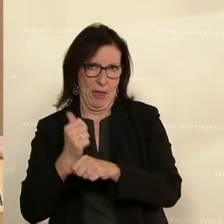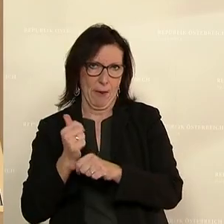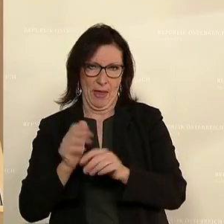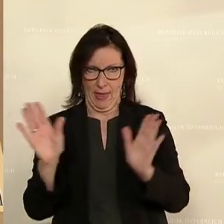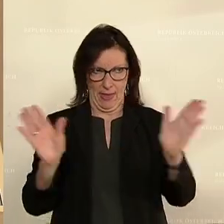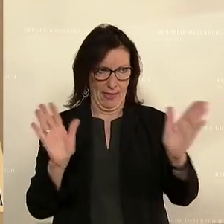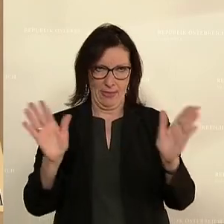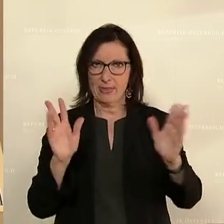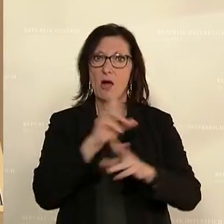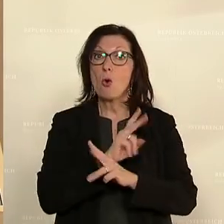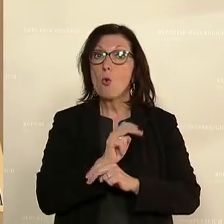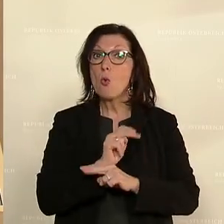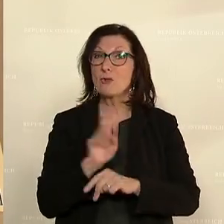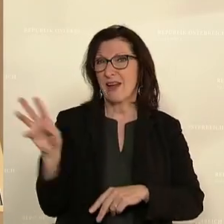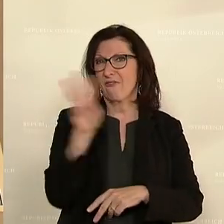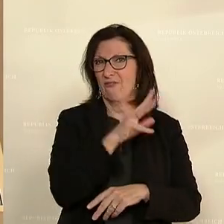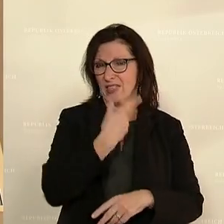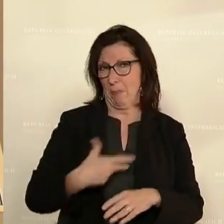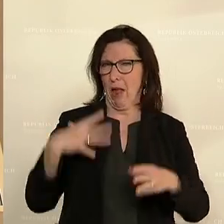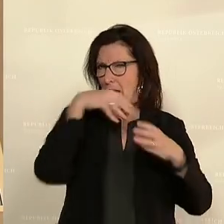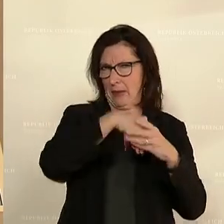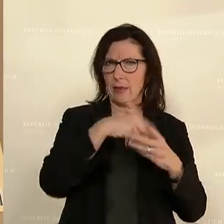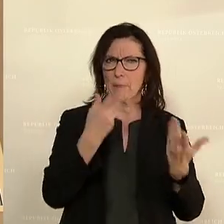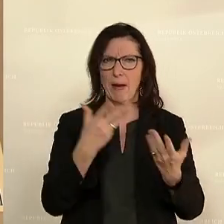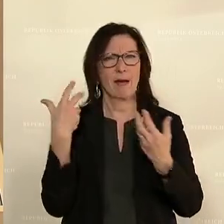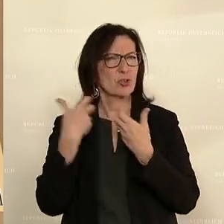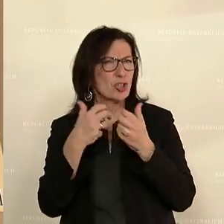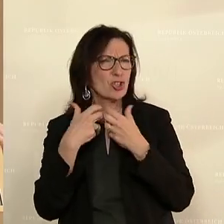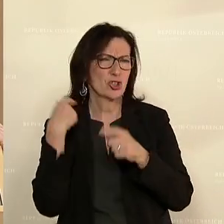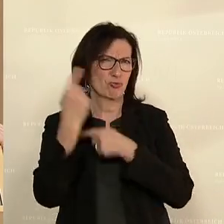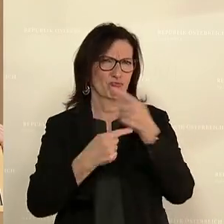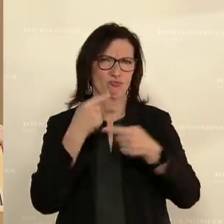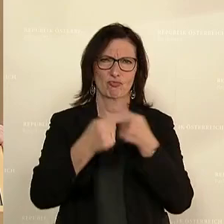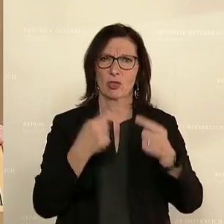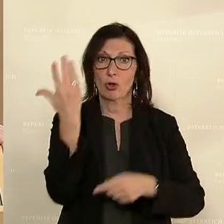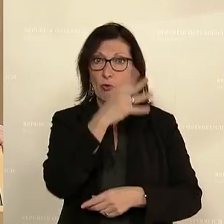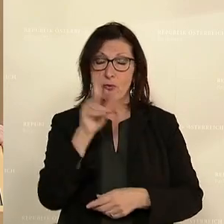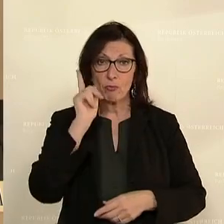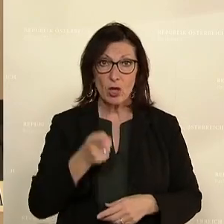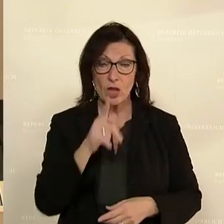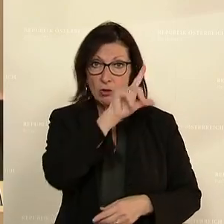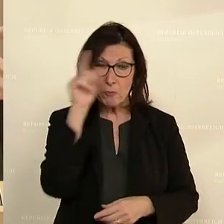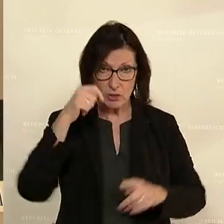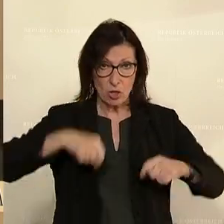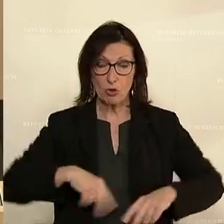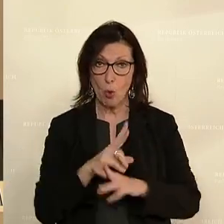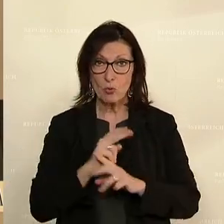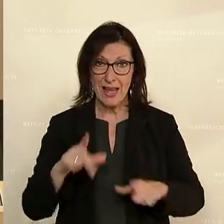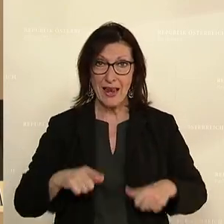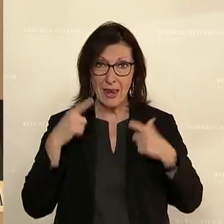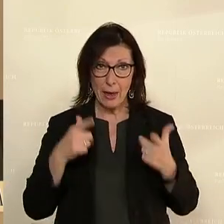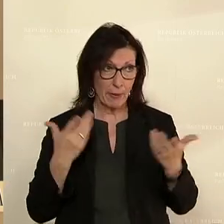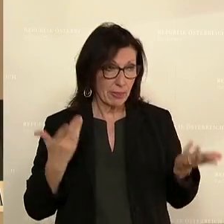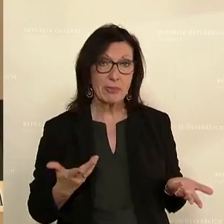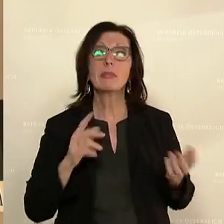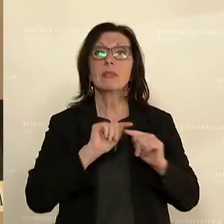Österreich ist den Ländern des Westbalkans nicht nur aus historischen Gründen sehr verbunden. Wir haben rund 500.000 Menschen etwa, die in Österreich leben und Wurzeln am Westbalkan